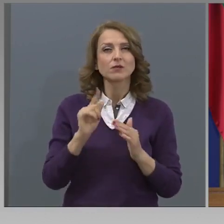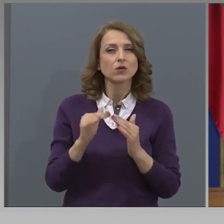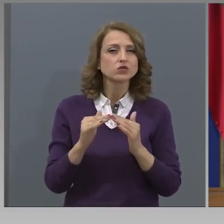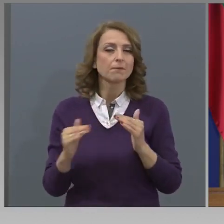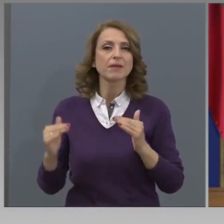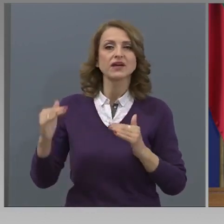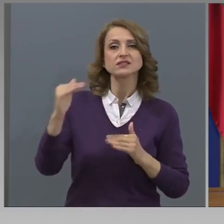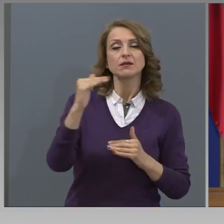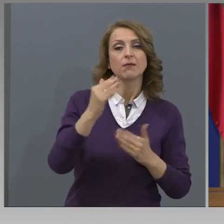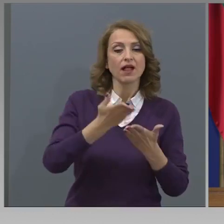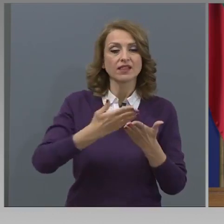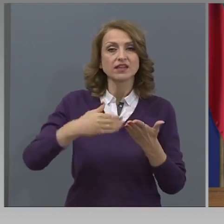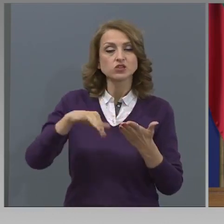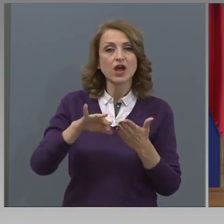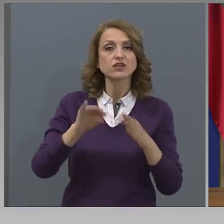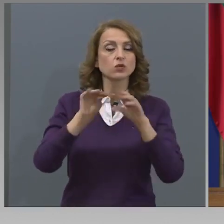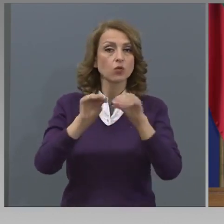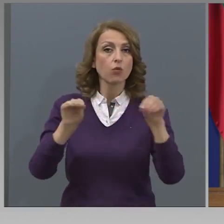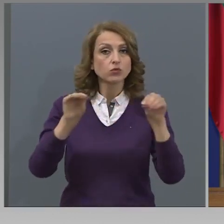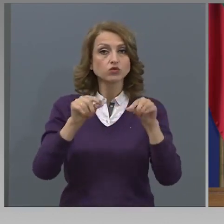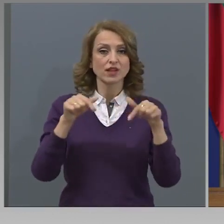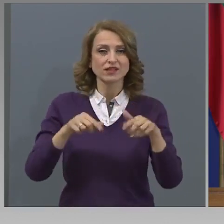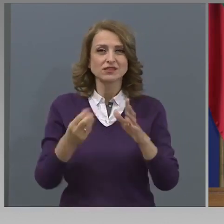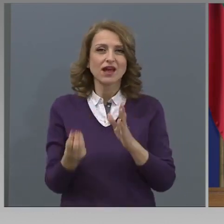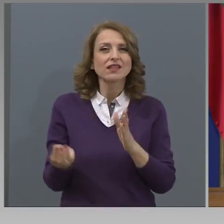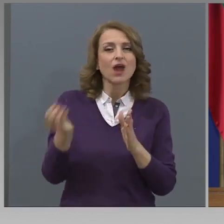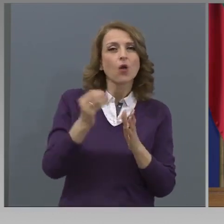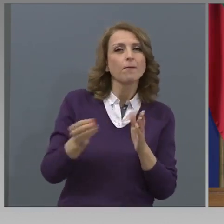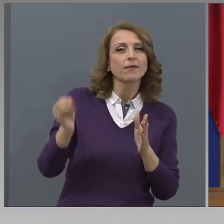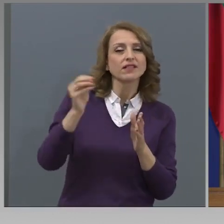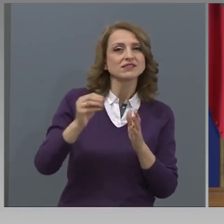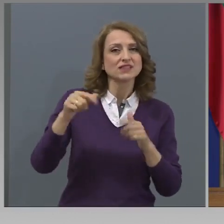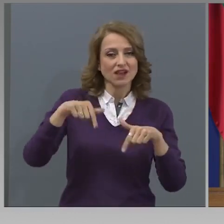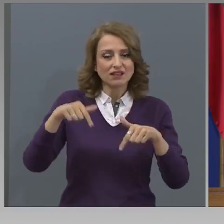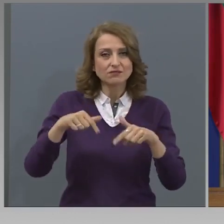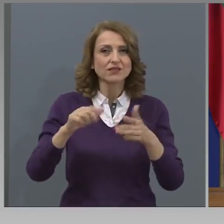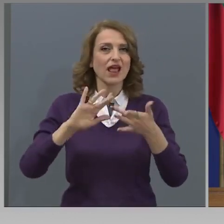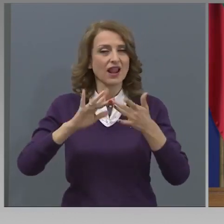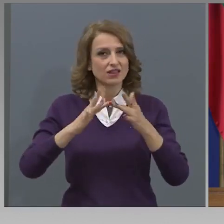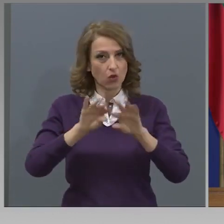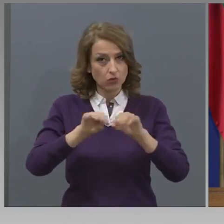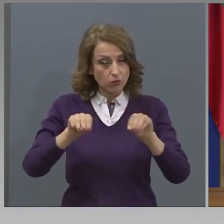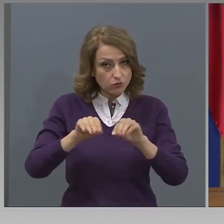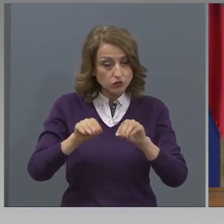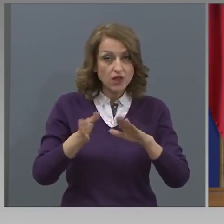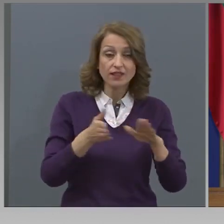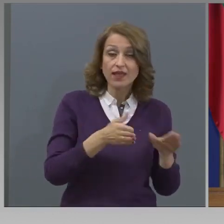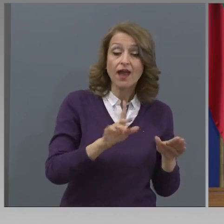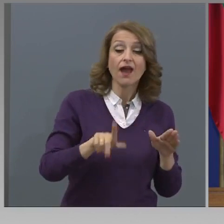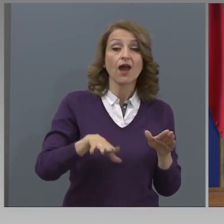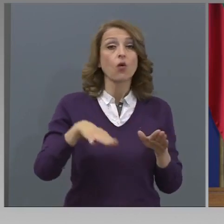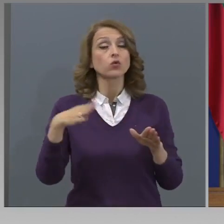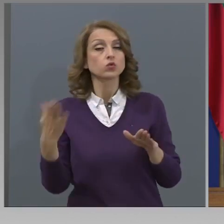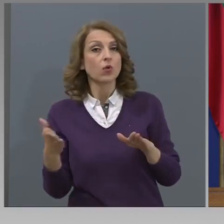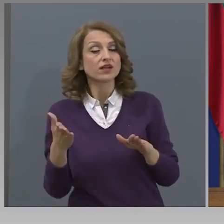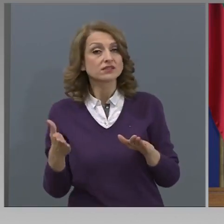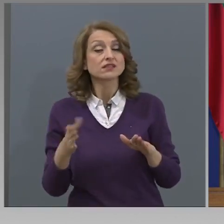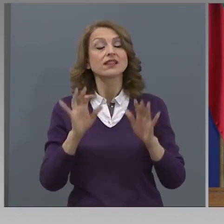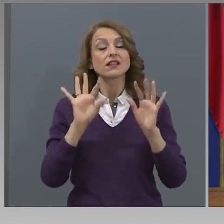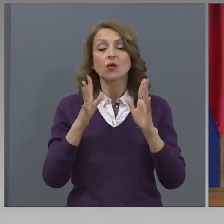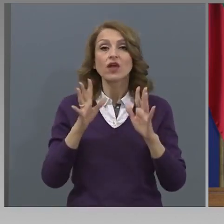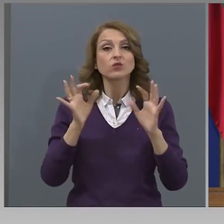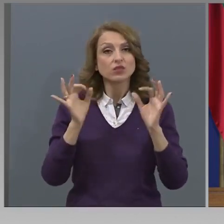обучението да компенсират сега в тези дни по време на карантинът с електронно обучение, от друга страна пък това, което